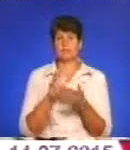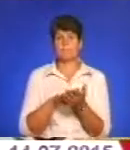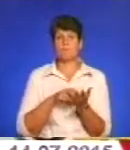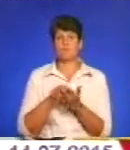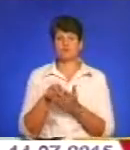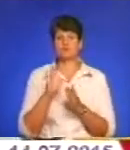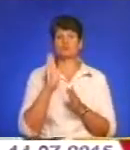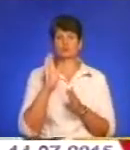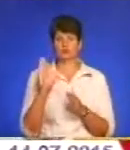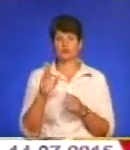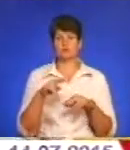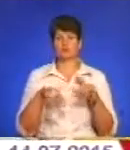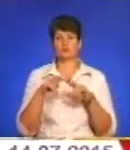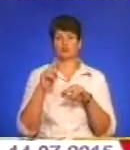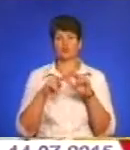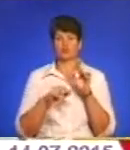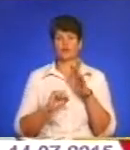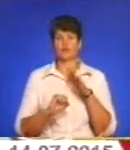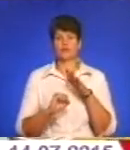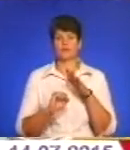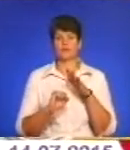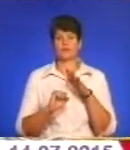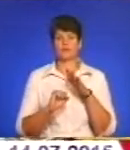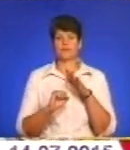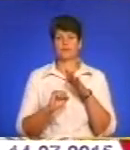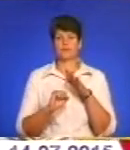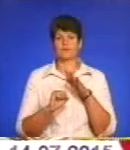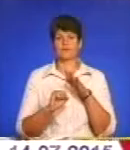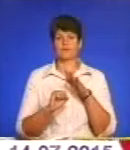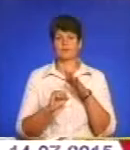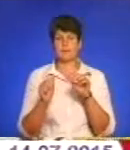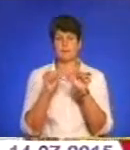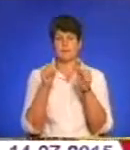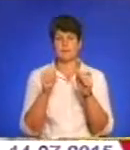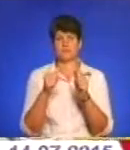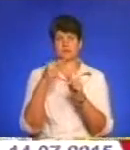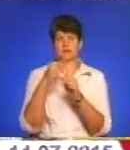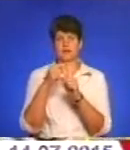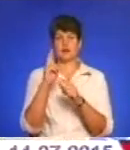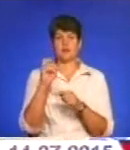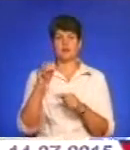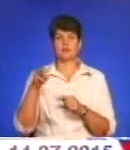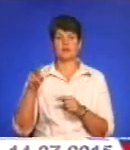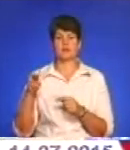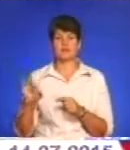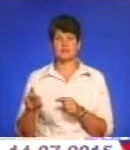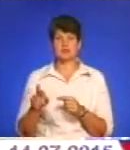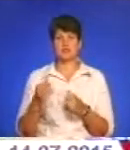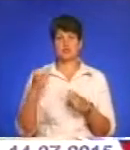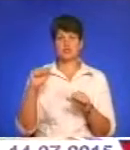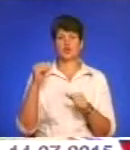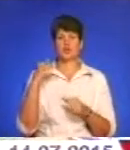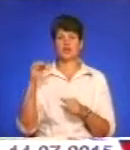нам буде споруджено фундаментальний пам'ятний знак каплицю на честь Святого Юрія